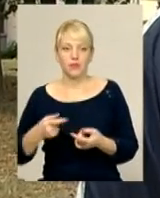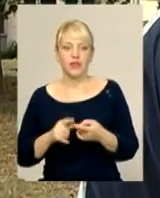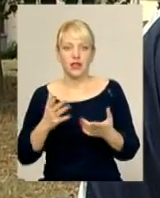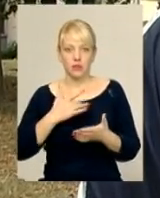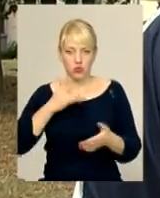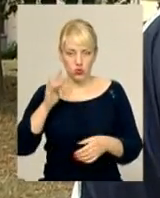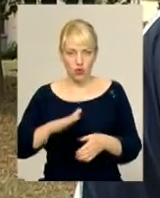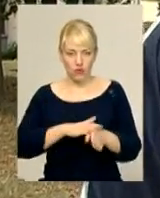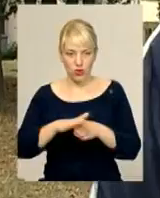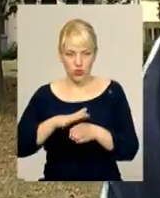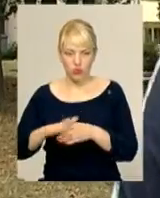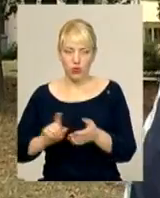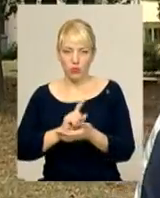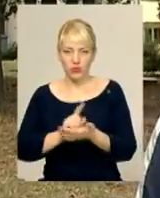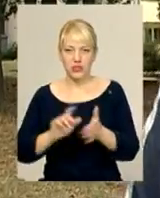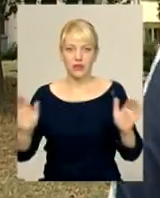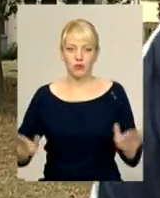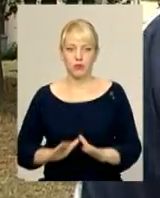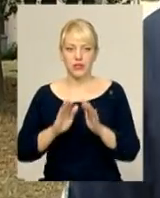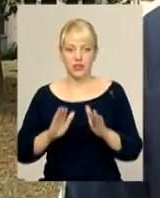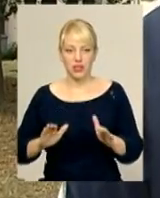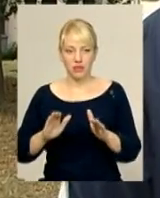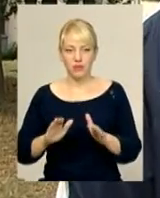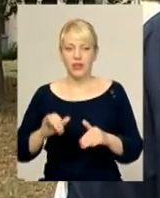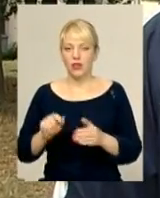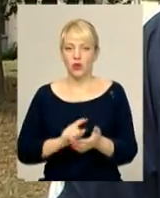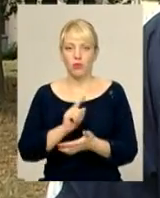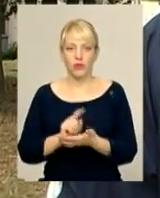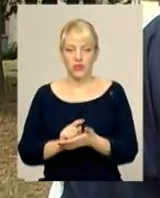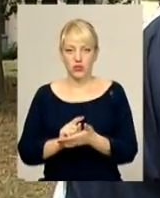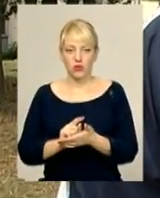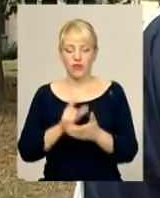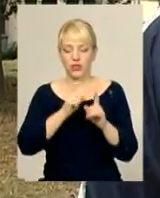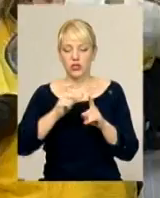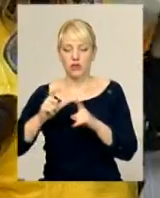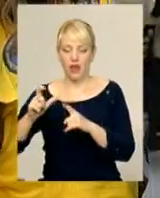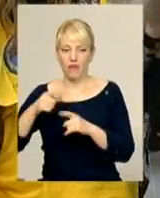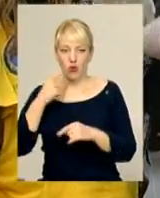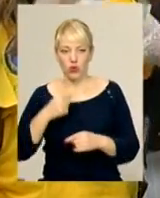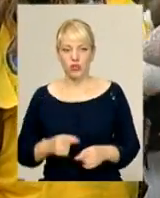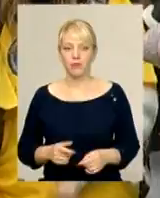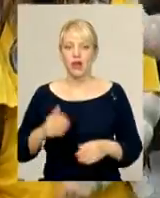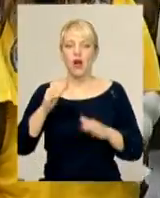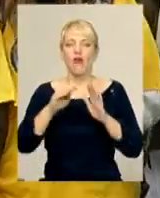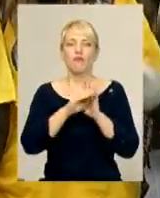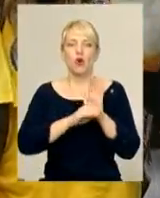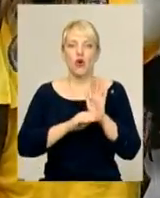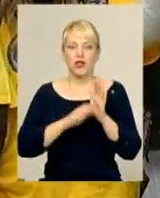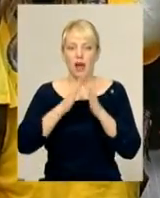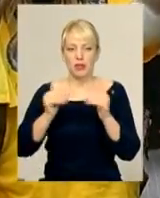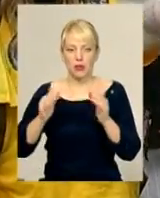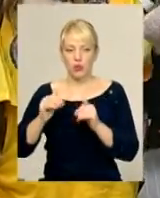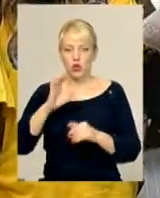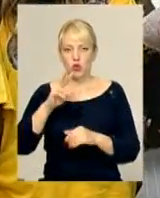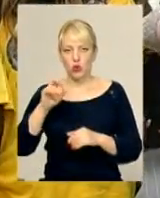дотримуємося, виконуємо обов'язкові пісні п'ять і обов'язково слова виголошуємо. У програмі «Табурування Соколу» гала